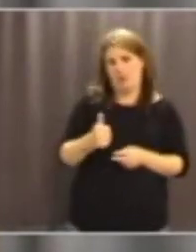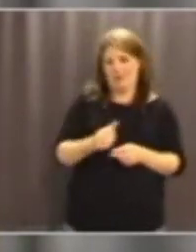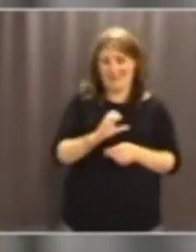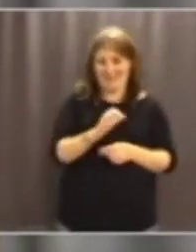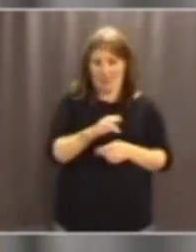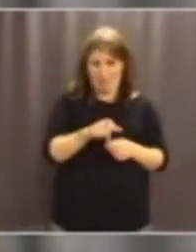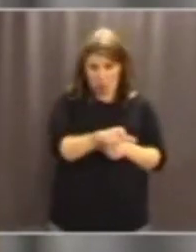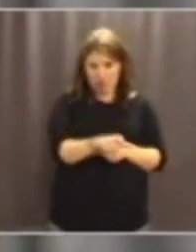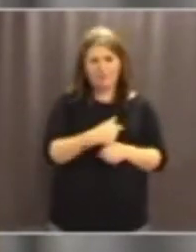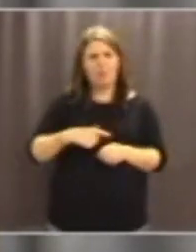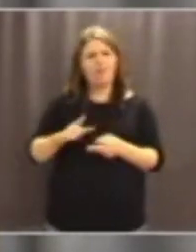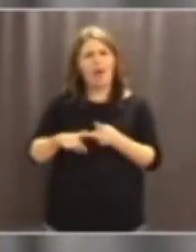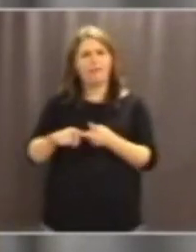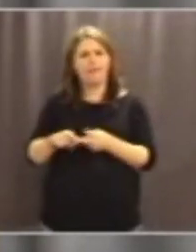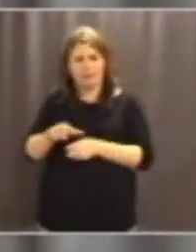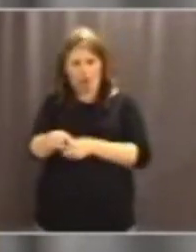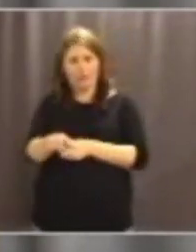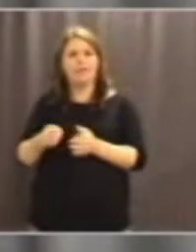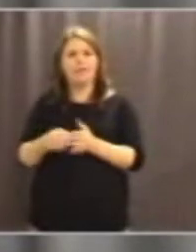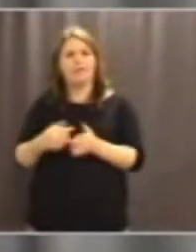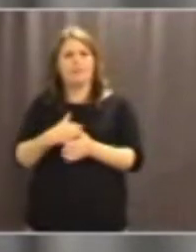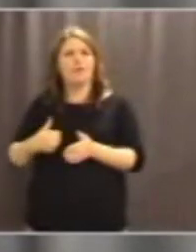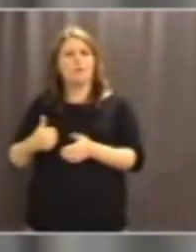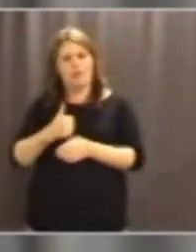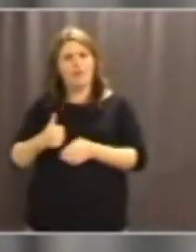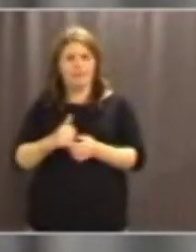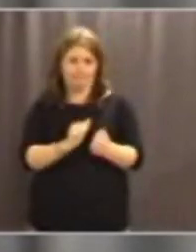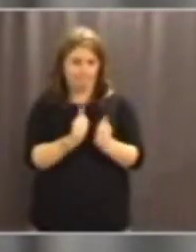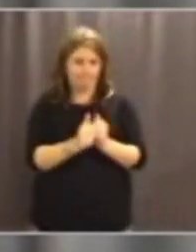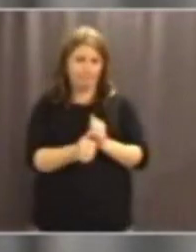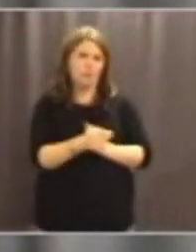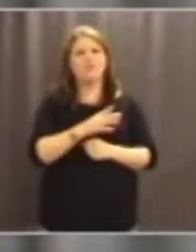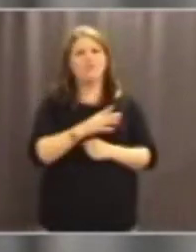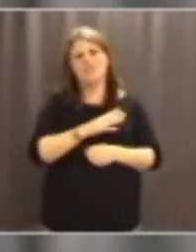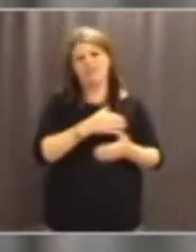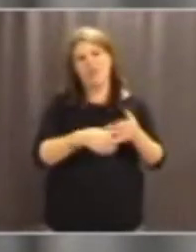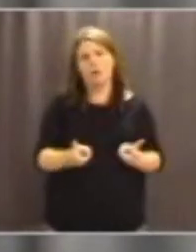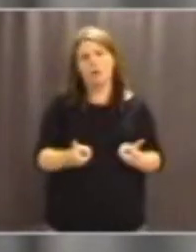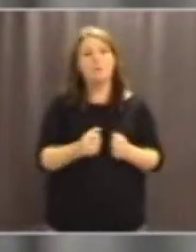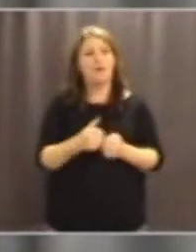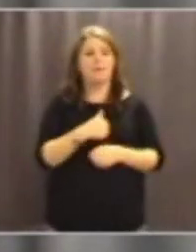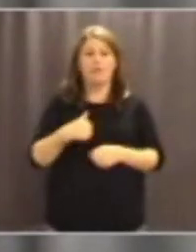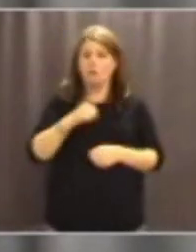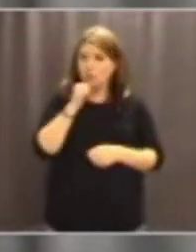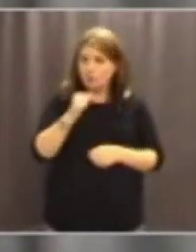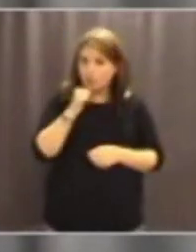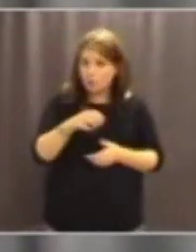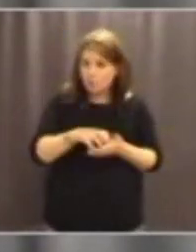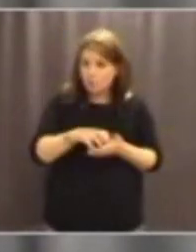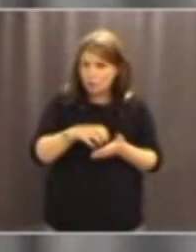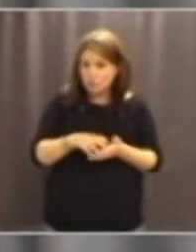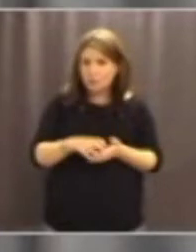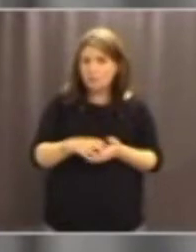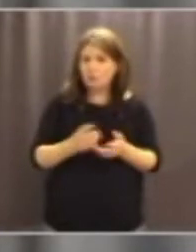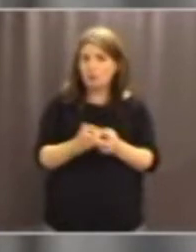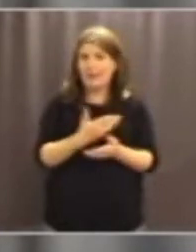barnet Där tillfodlas en upprustning av befintliga barnet Detta har vi också tryckt på från Jönköping Detta innebär inte att